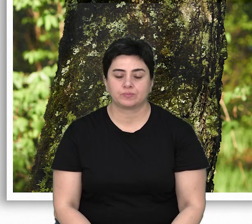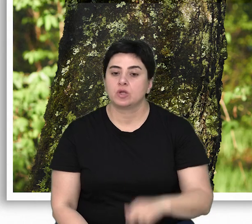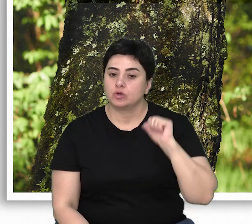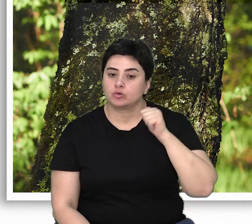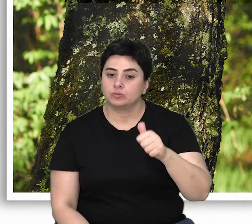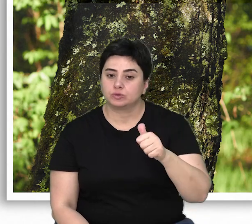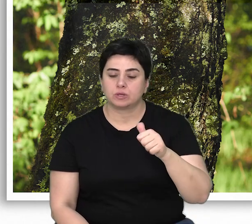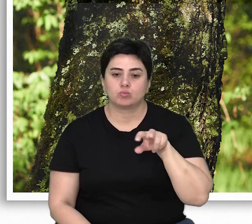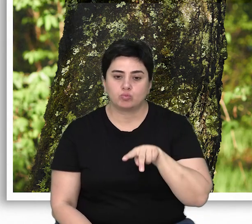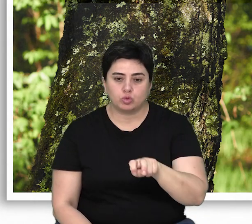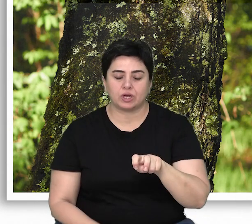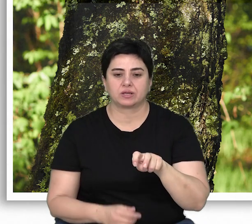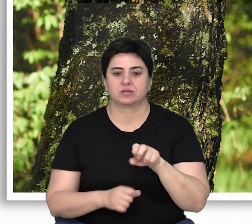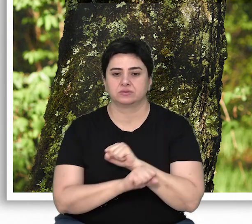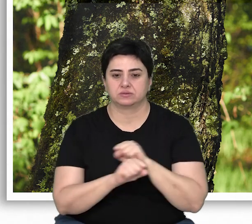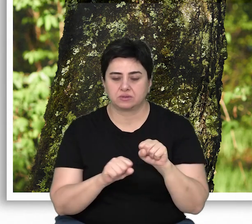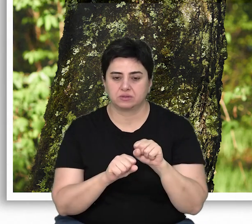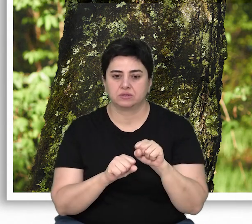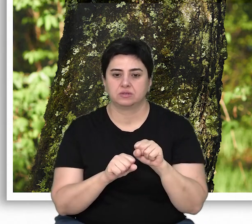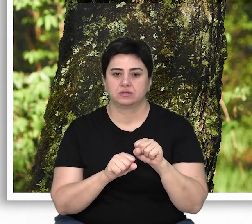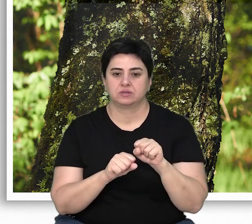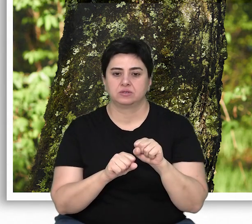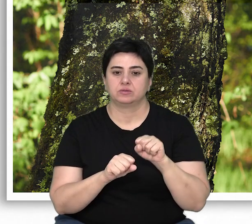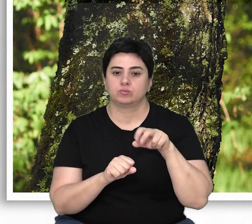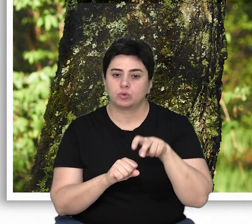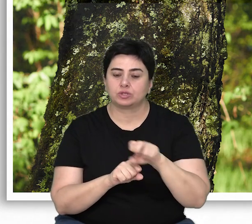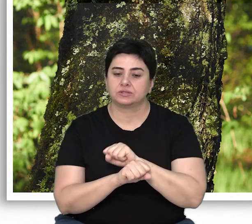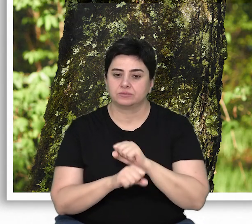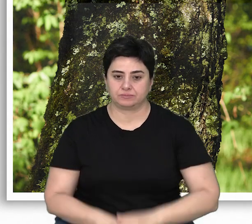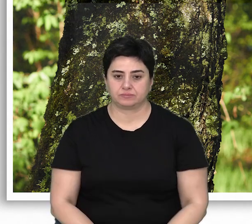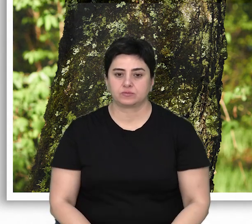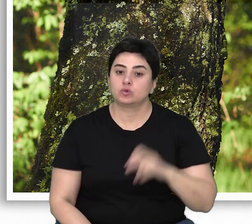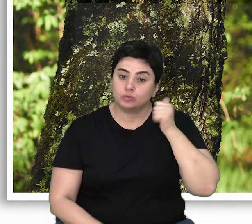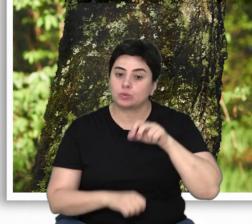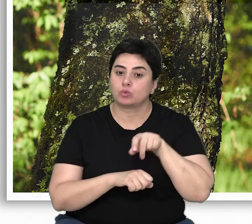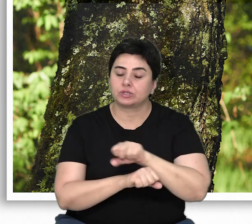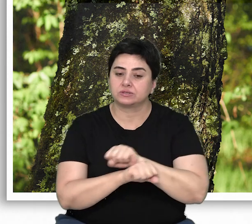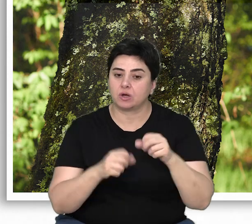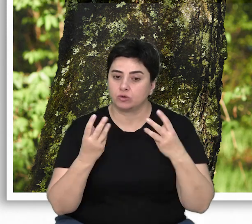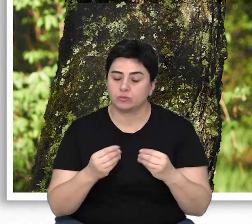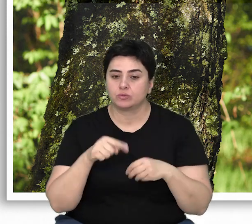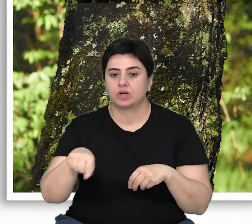Günümüzde de böcek saldırıları nedeniyle kuruyan yaşlı